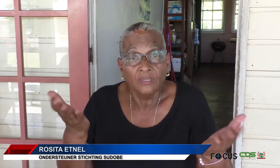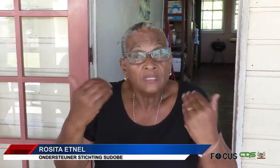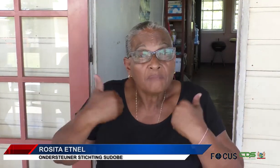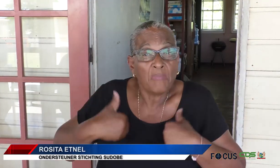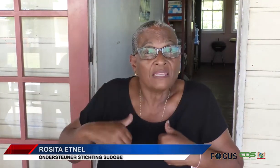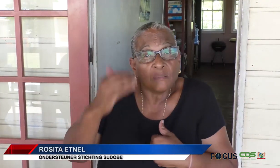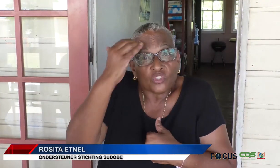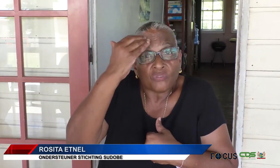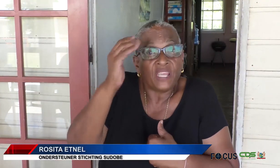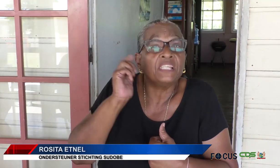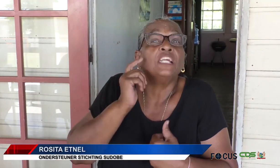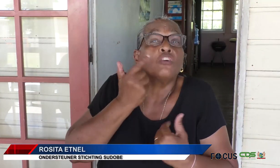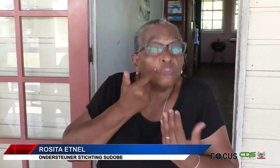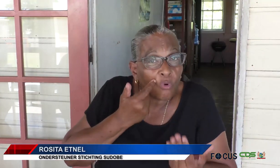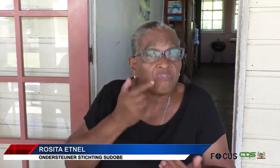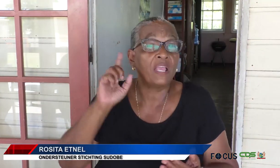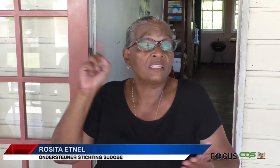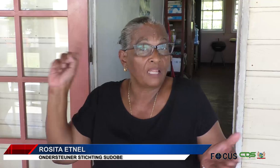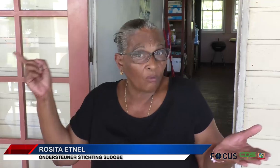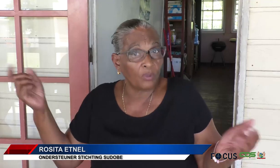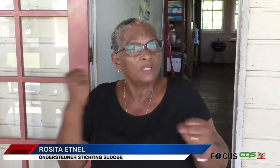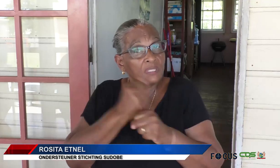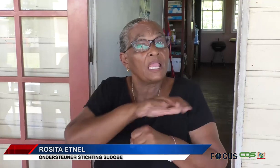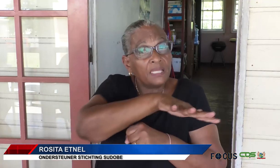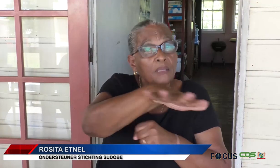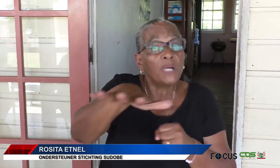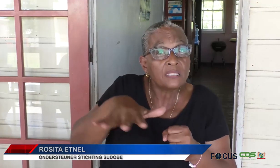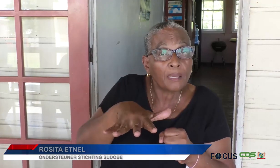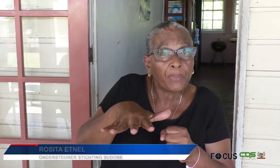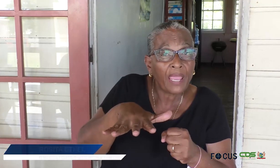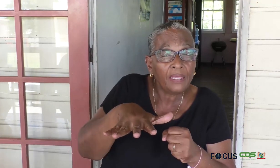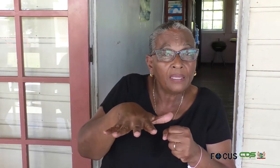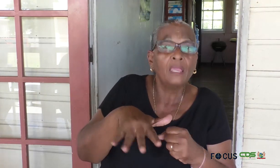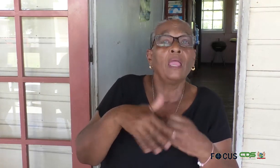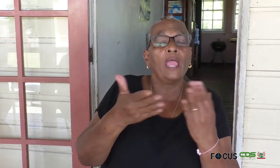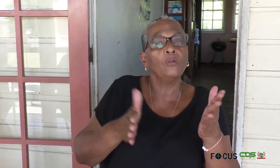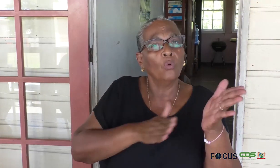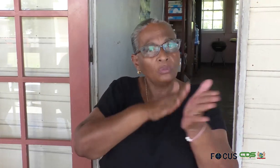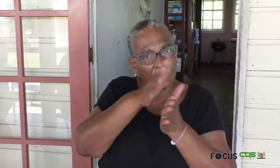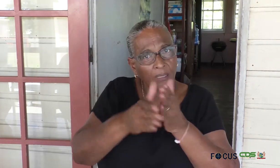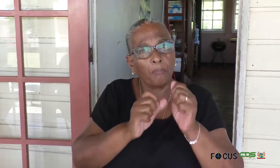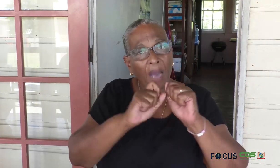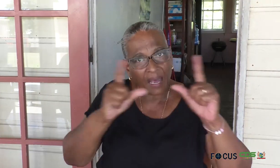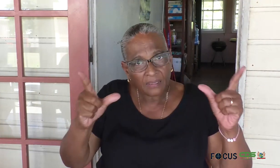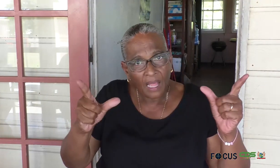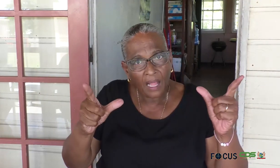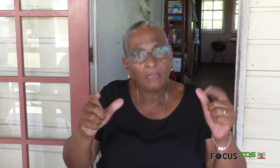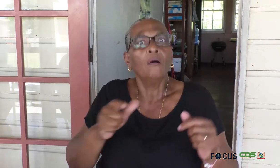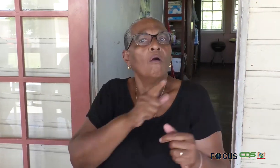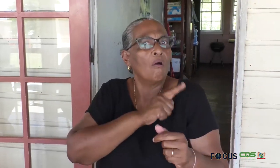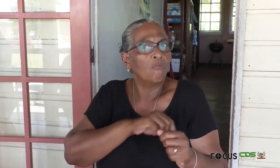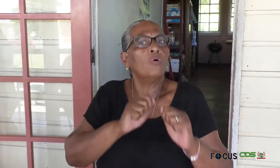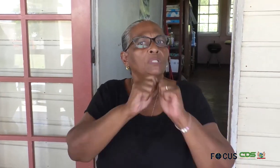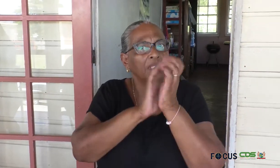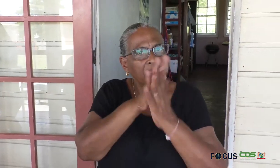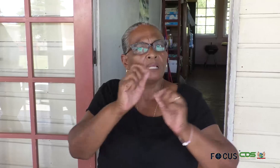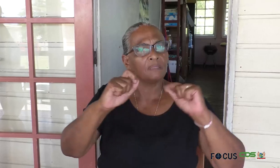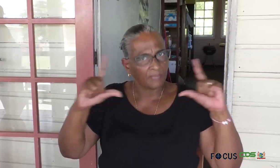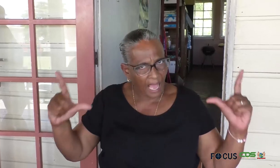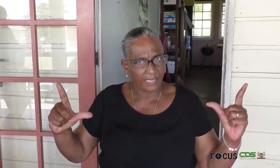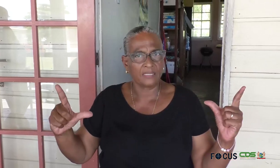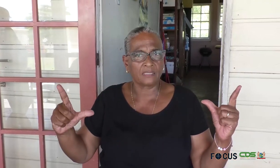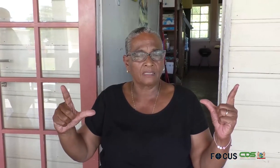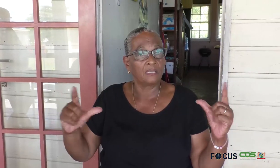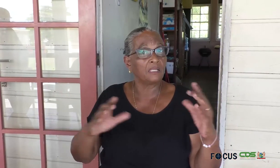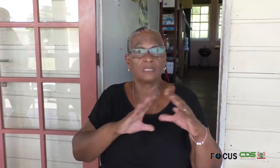doven. Dat mensen moeten weten dat er doven en slechthorend zijn in de maatschappij. En ook dat de gebarentaal gewoon een